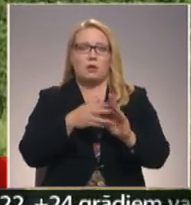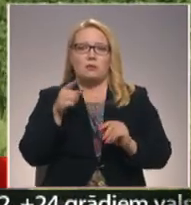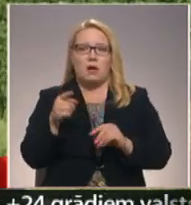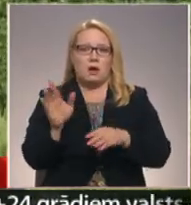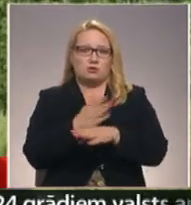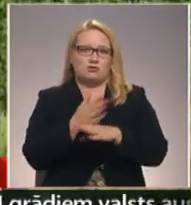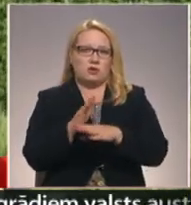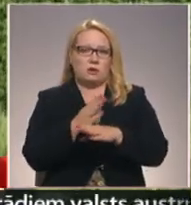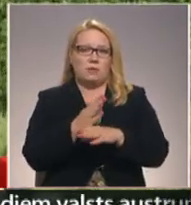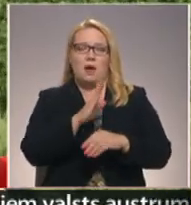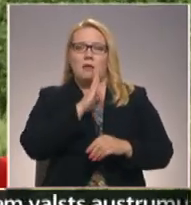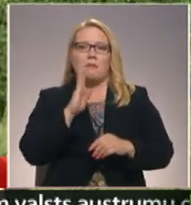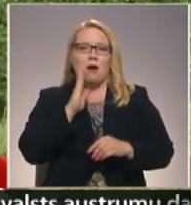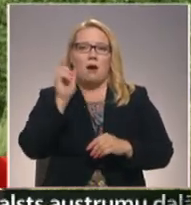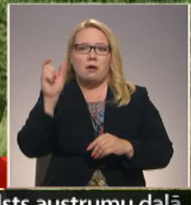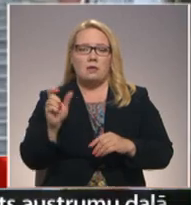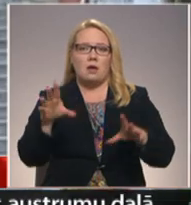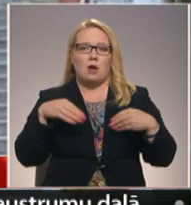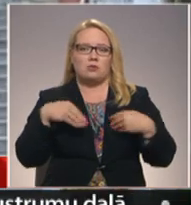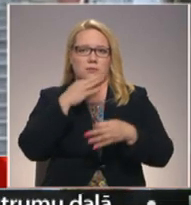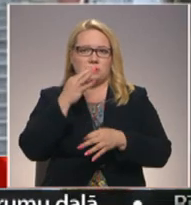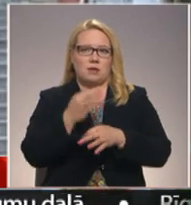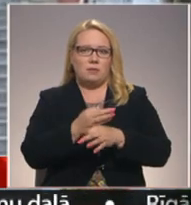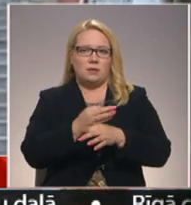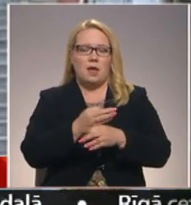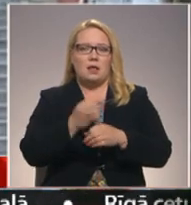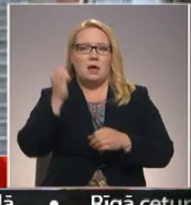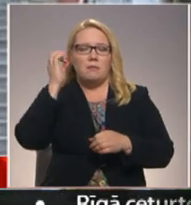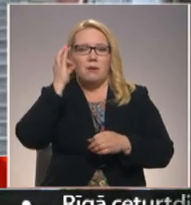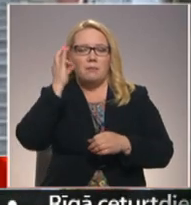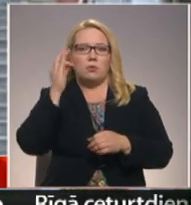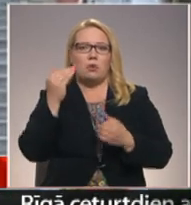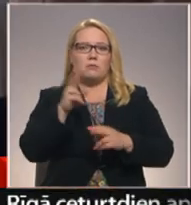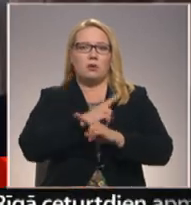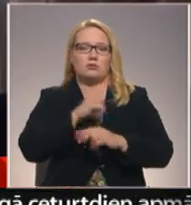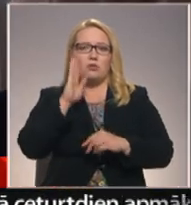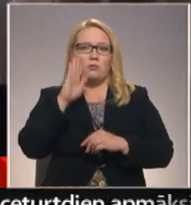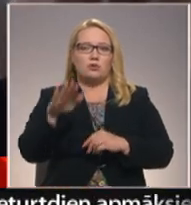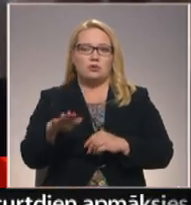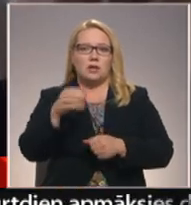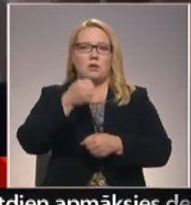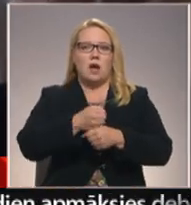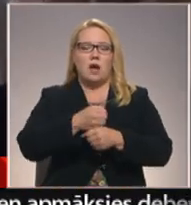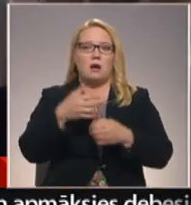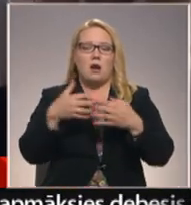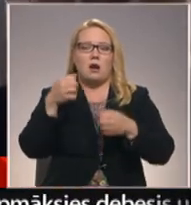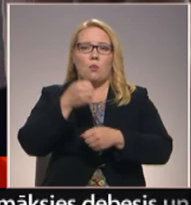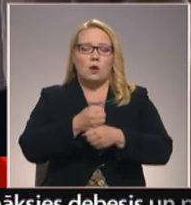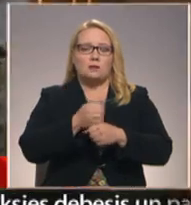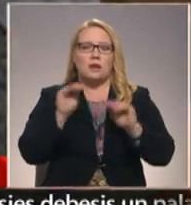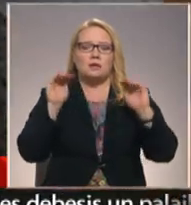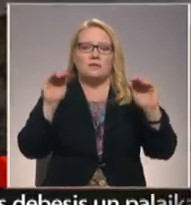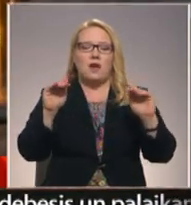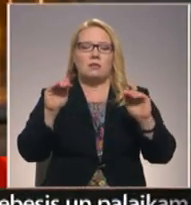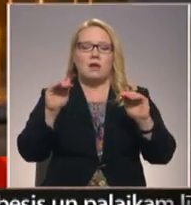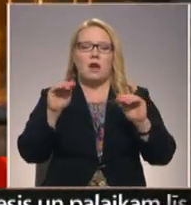atšķirība. Mātēri jau uzņemās atbildība. Pieminot bojā gājušo īvanu šodien Liepājā karosta esošajā svētā Nikolai Jūras